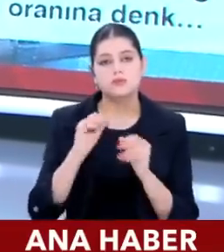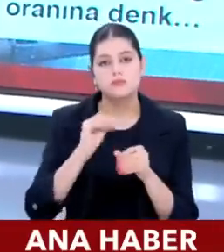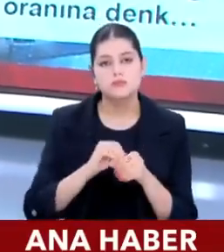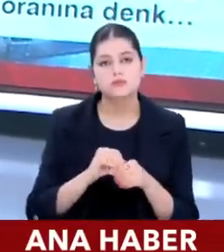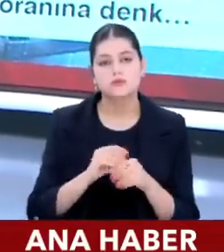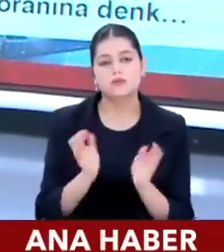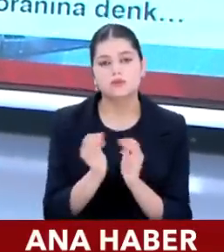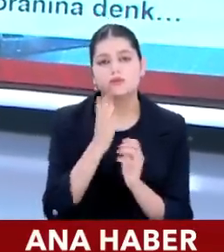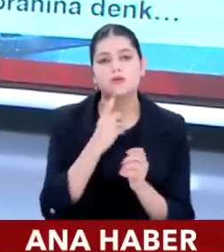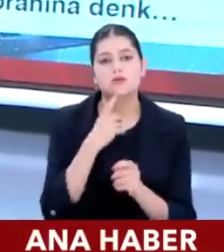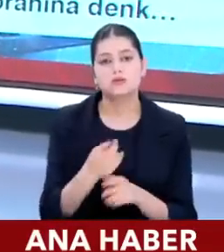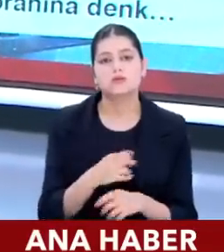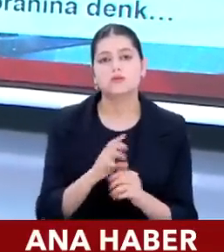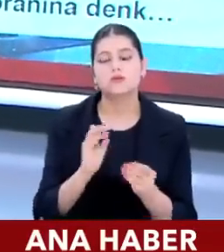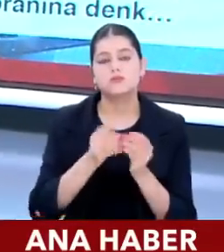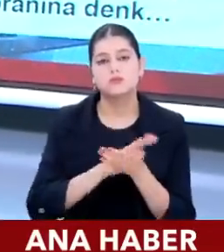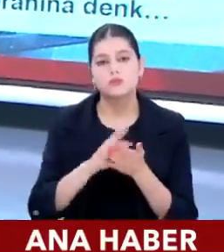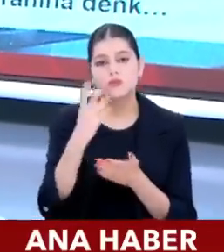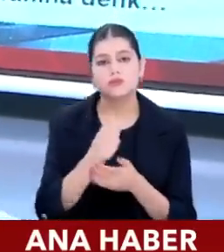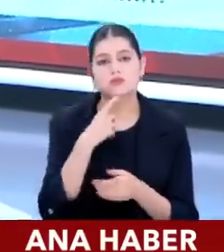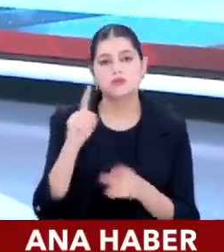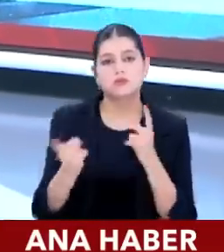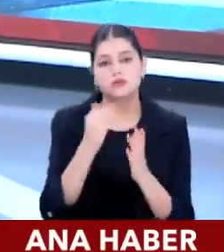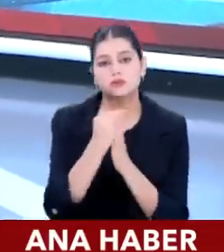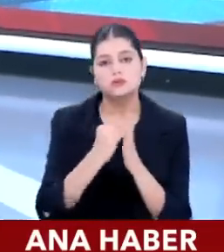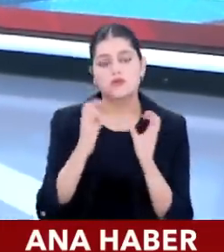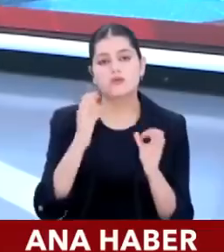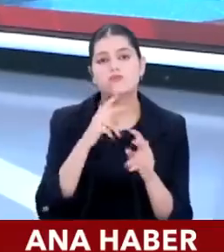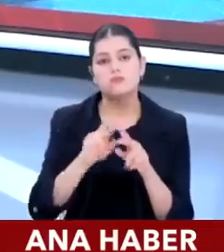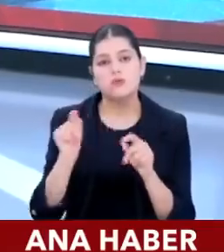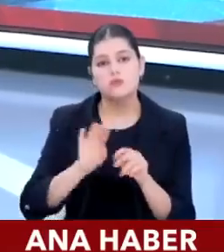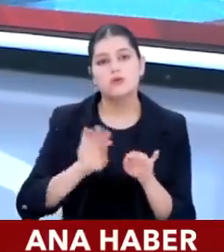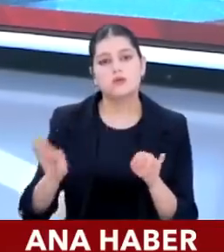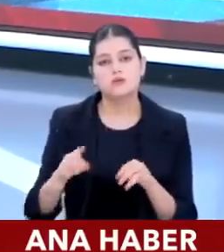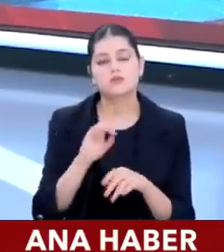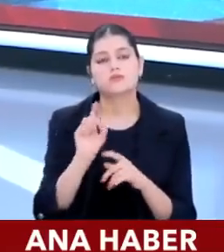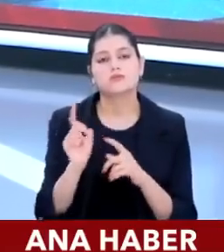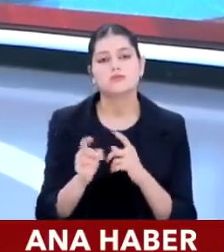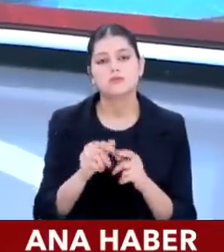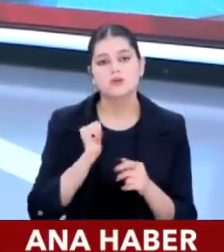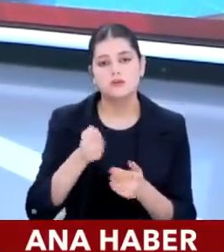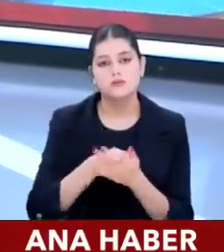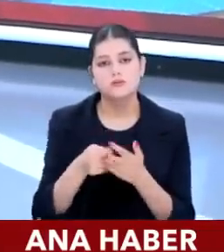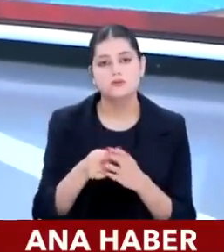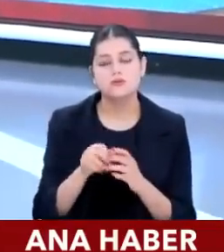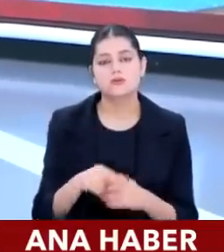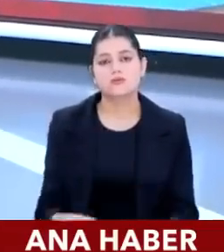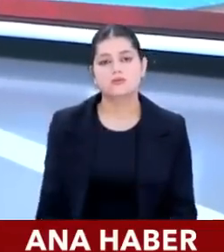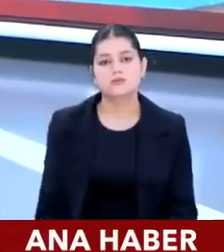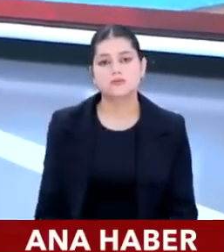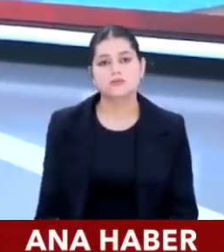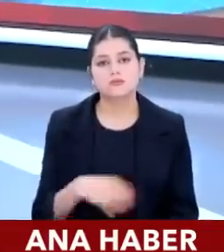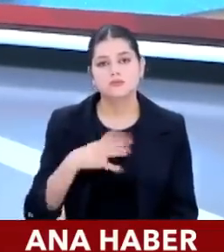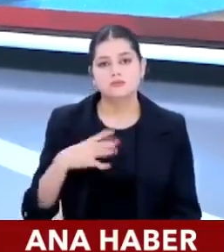meselelerinin kısmen de olsa hallolduğunu göreceğiz. Diğer kesimler de önemli, memur ayrı önemli, asgari ücretli şu anda